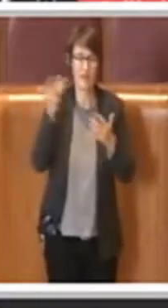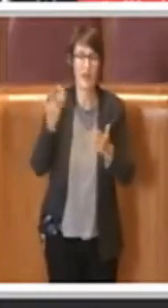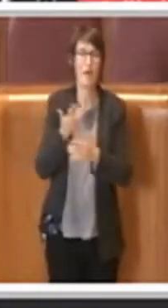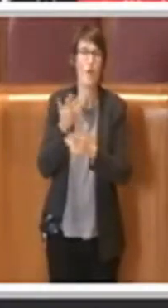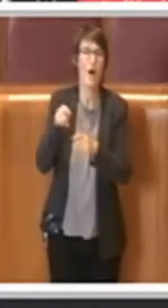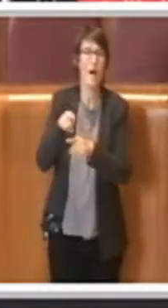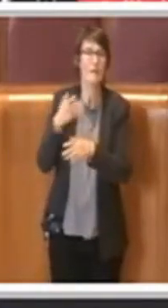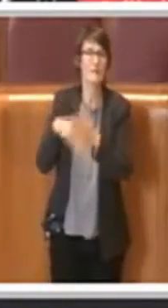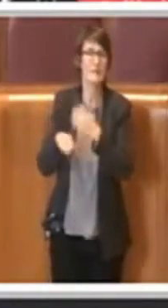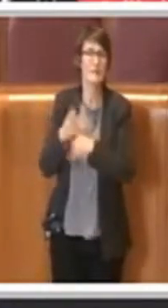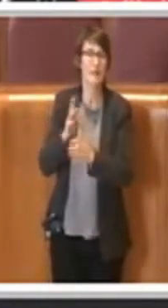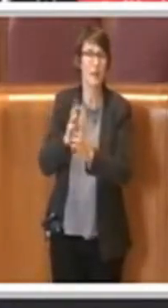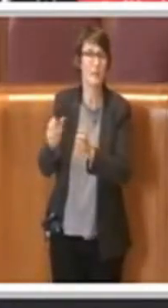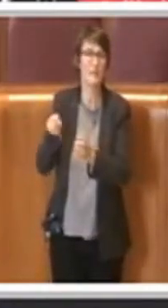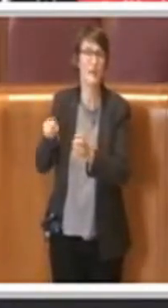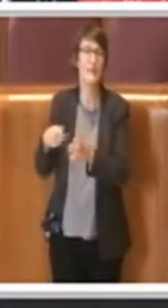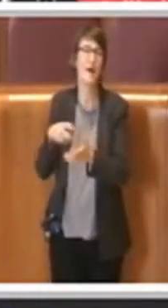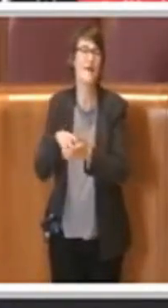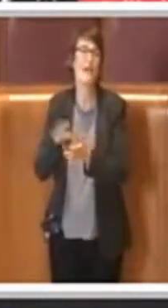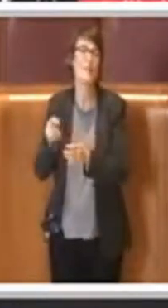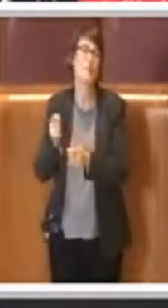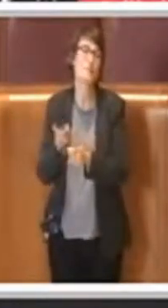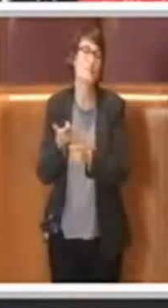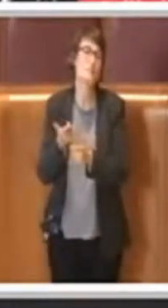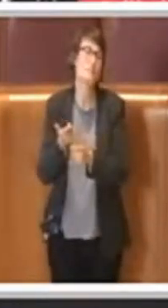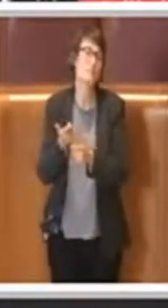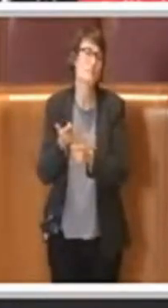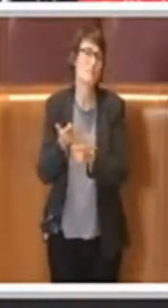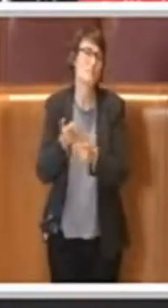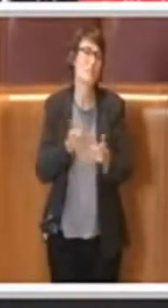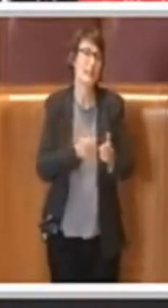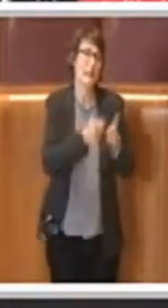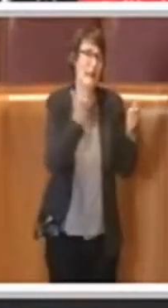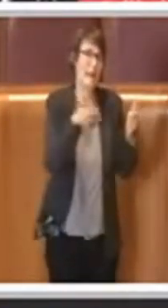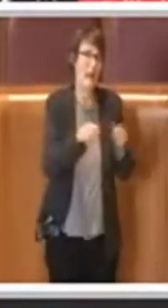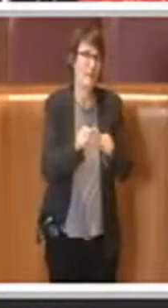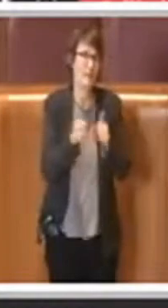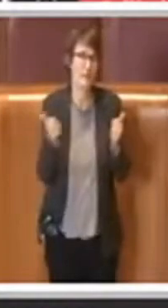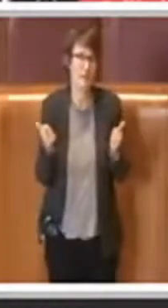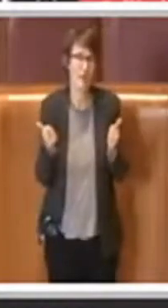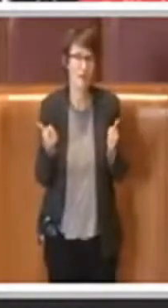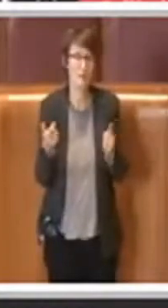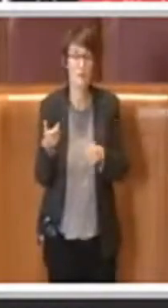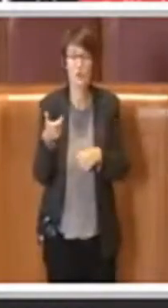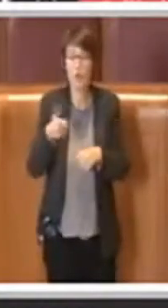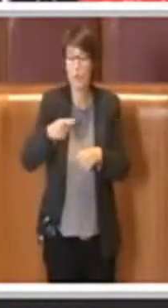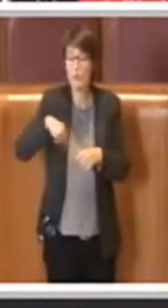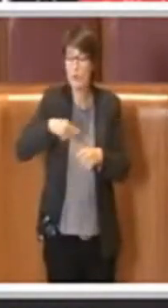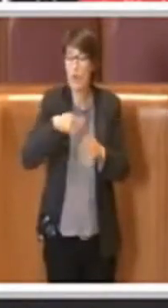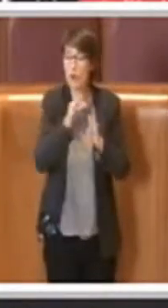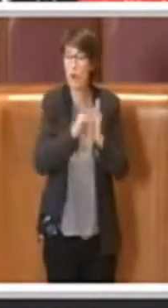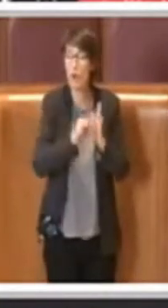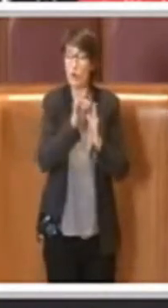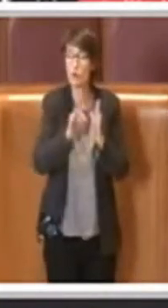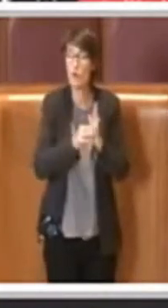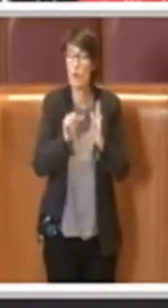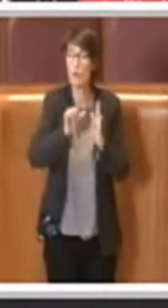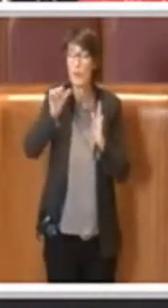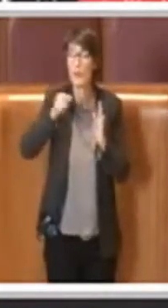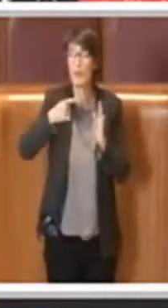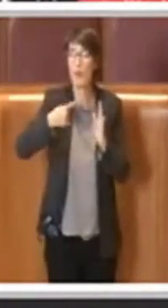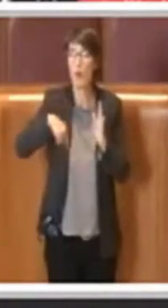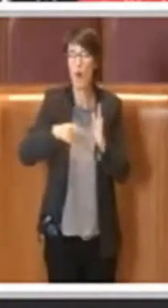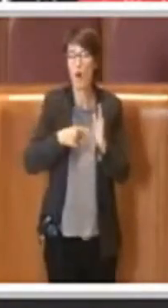gravi, ma non sono trattate allo stesso modo. Per questo il primo ordine del giorno noi lo abbiamo votato no per questo motivo, non